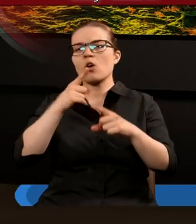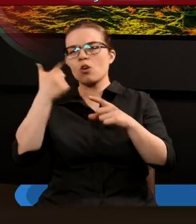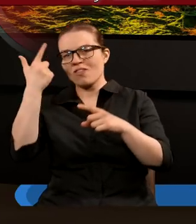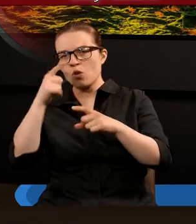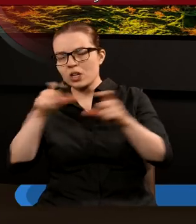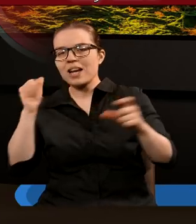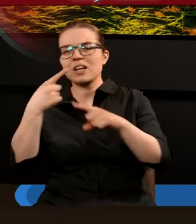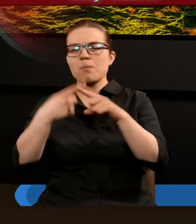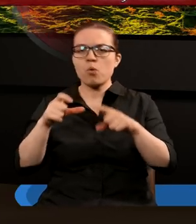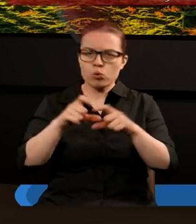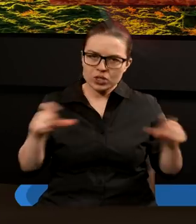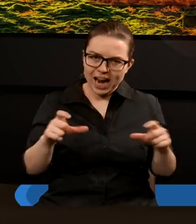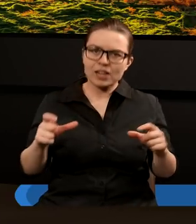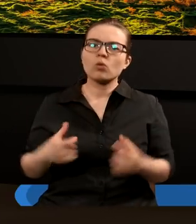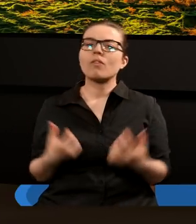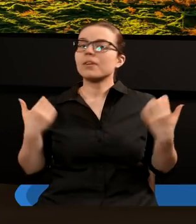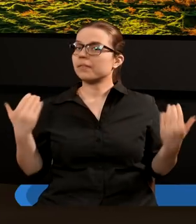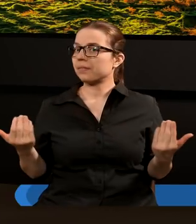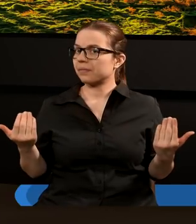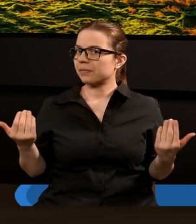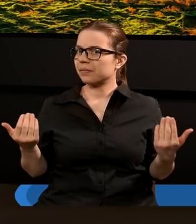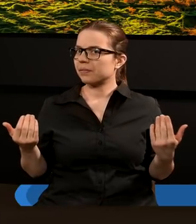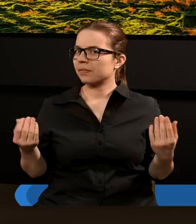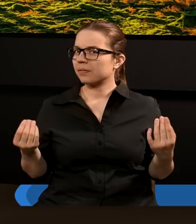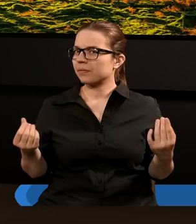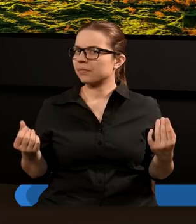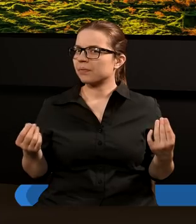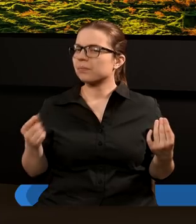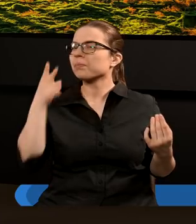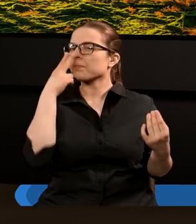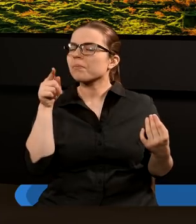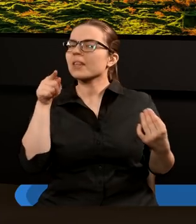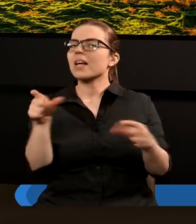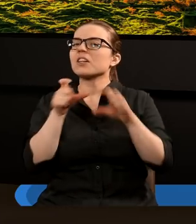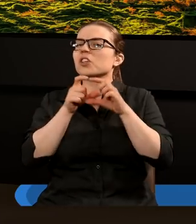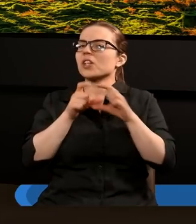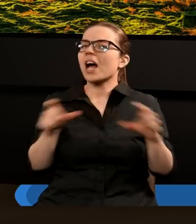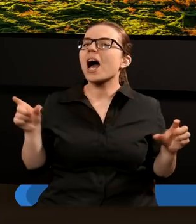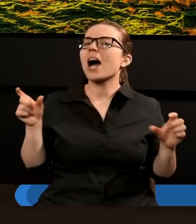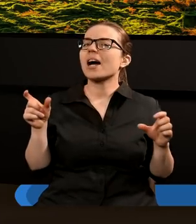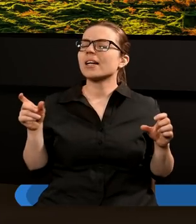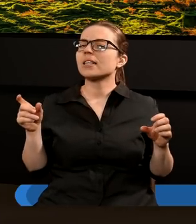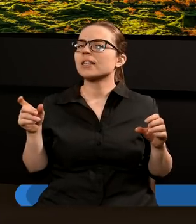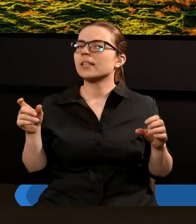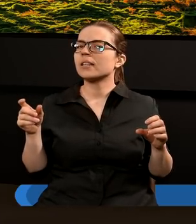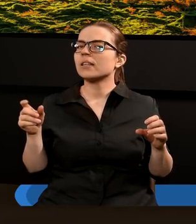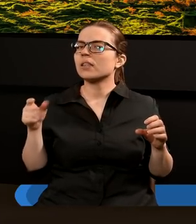i pół czasu. I kiedy zobaczymy, że ten czas może zinterpretujemy jako jeden rok, to widzimy, że znowu mamy